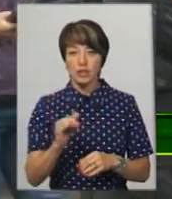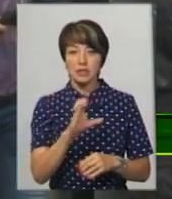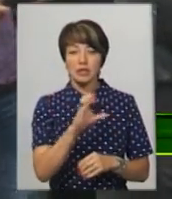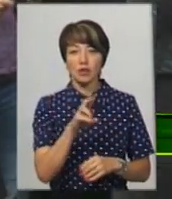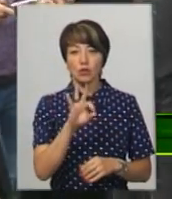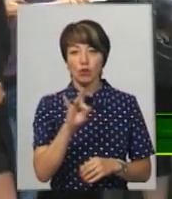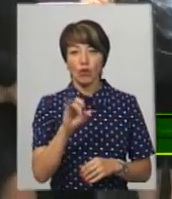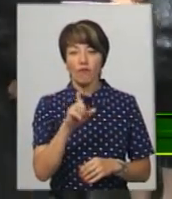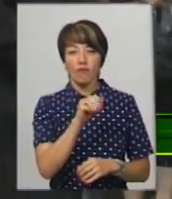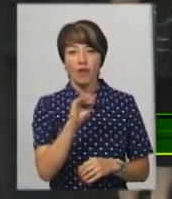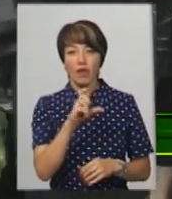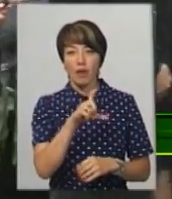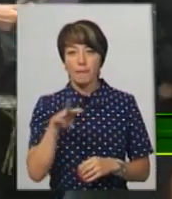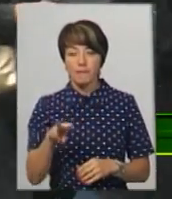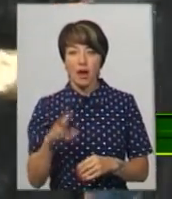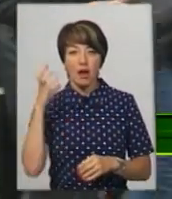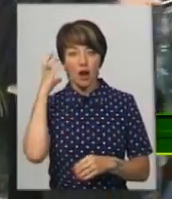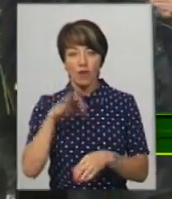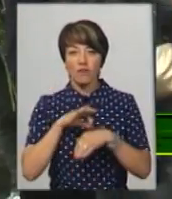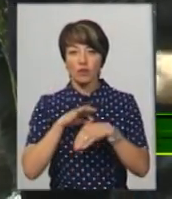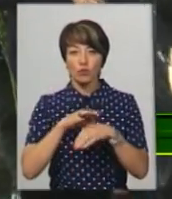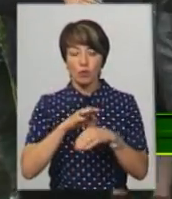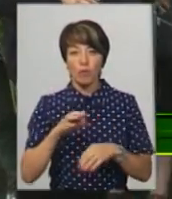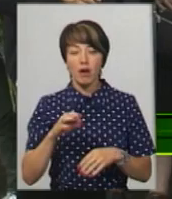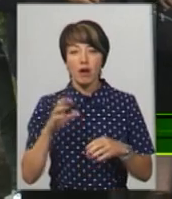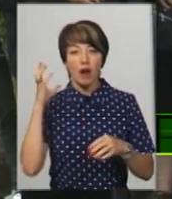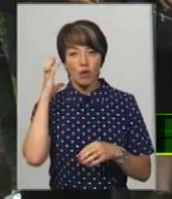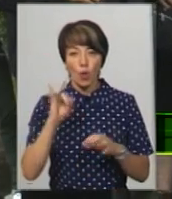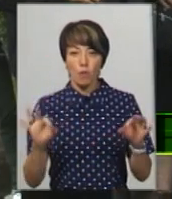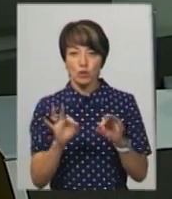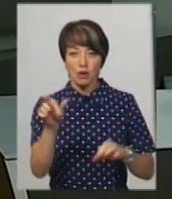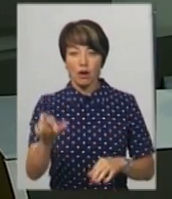Сергієм Дорофєєвим, радіоведучим «ЮА Українське» Радіоподілля та музикантом.